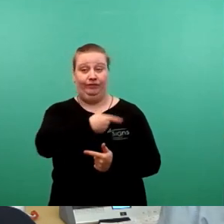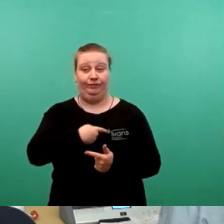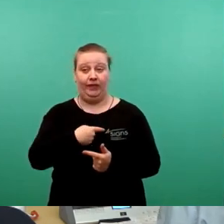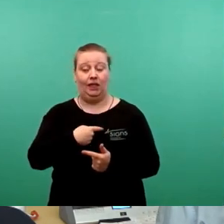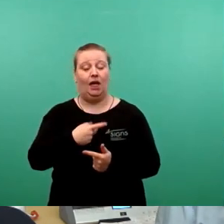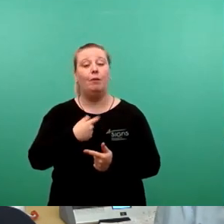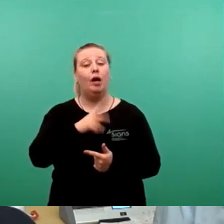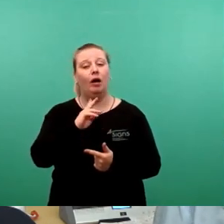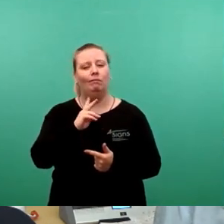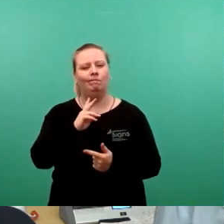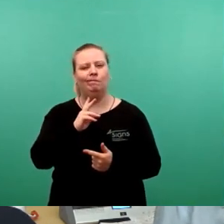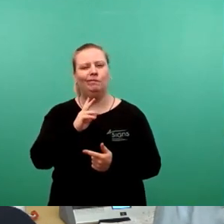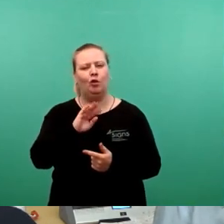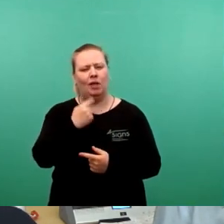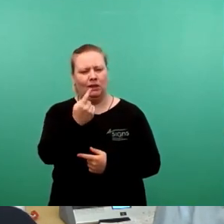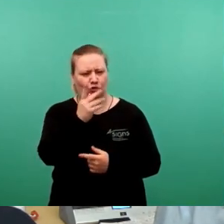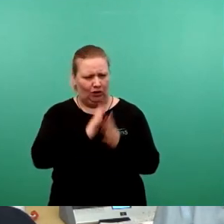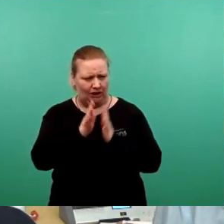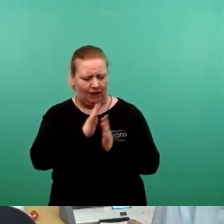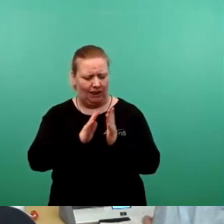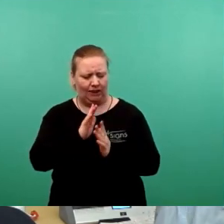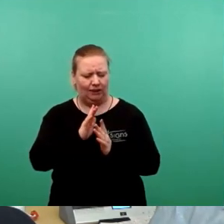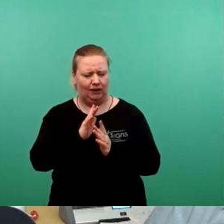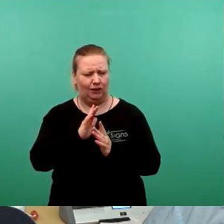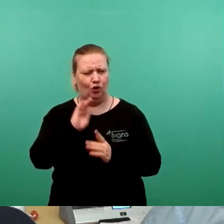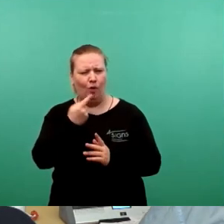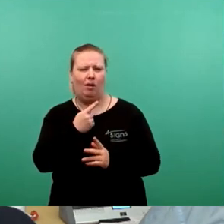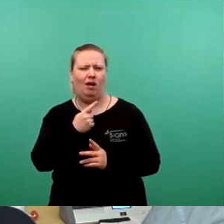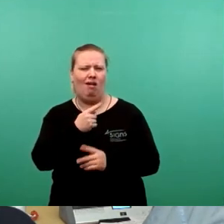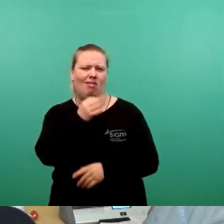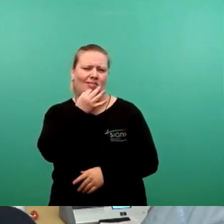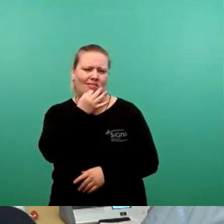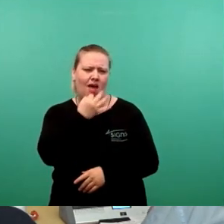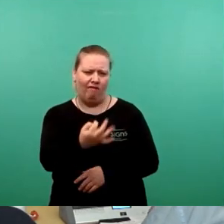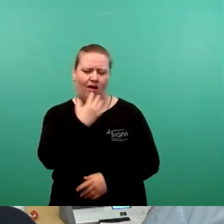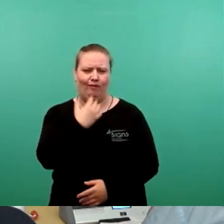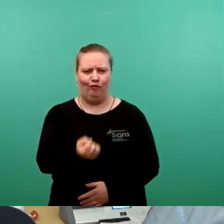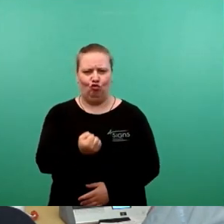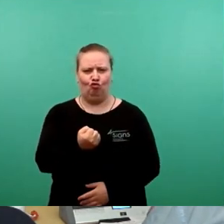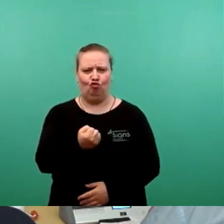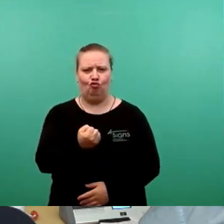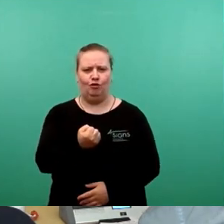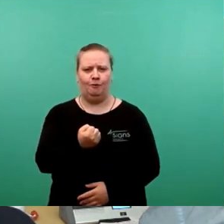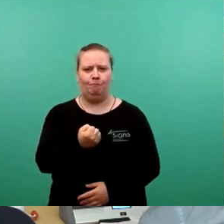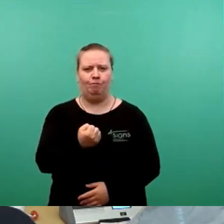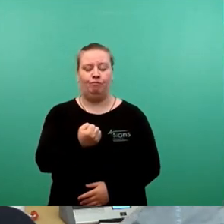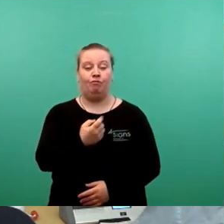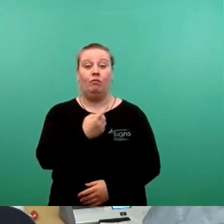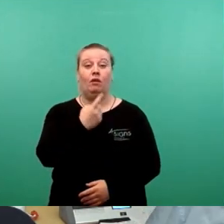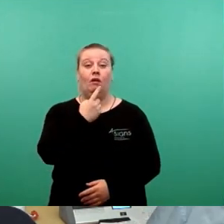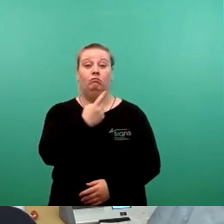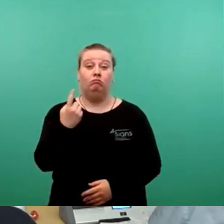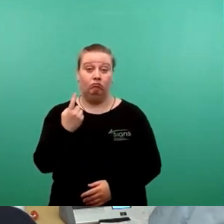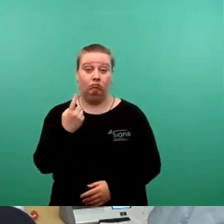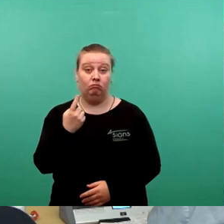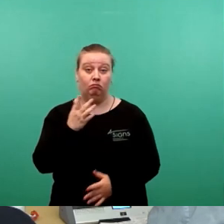Aspekt, den Sie jetzt erwähnt hatten, Herr Oberbürgermeister, nochmal gerne aber nachfragen wollen. Sie sprachen davon,